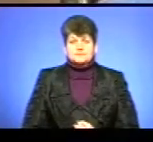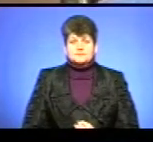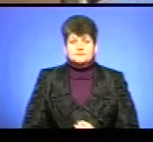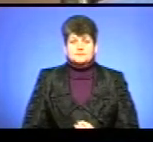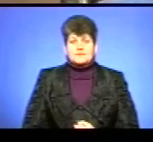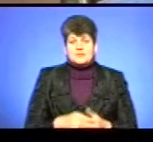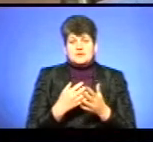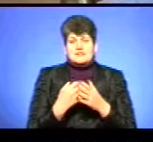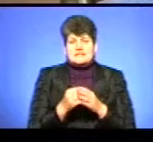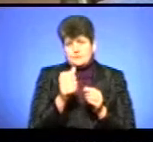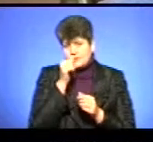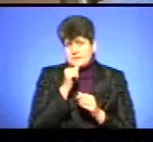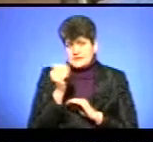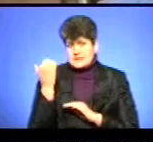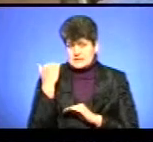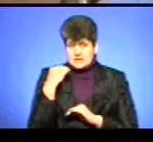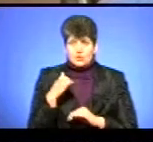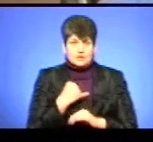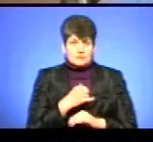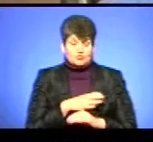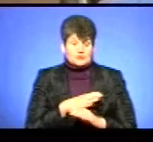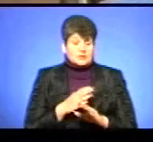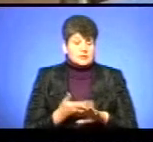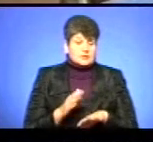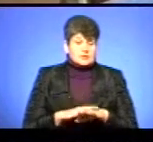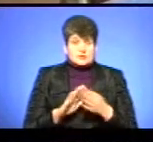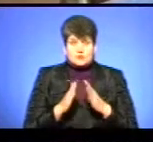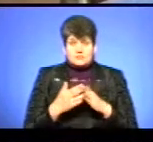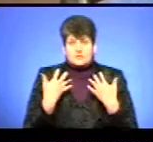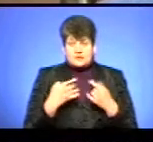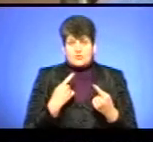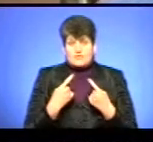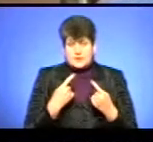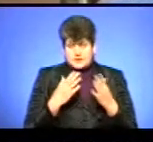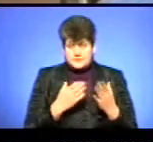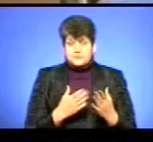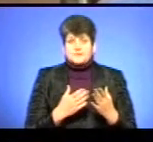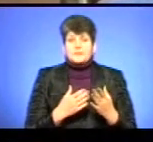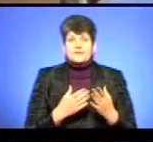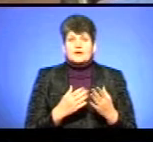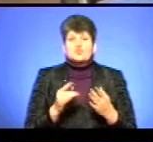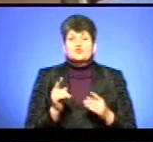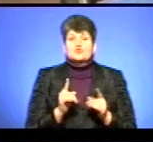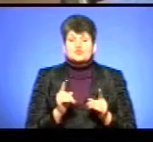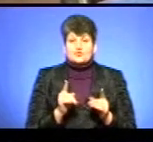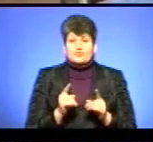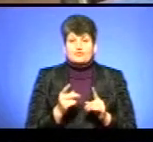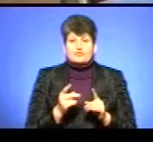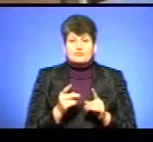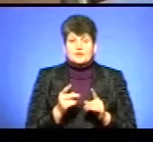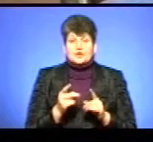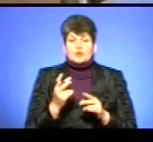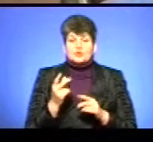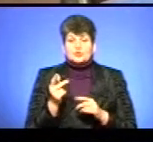Десь приблизно місяць назад в нас сталася критична ситуація, ми про нього говорили, що другої половини